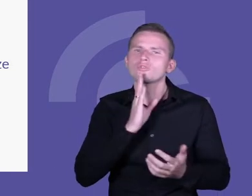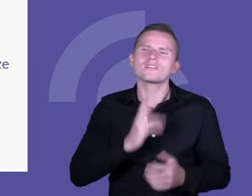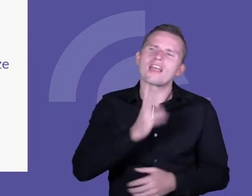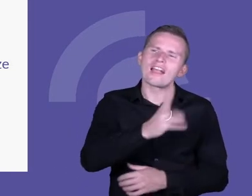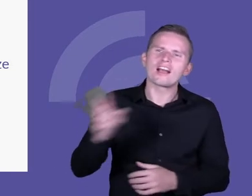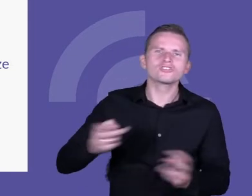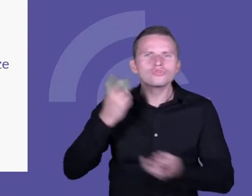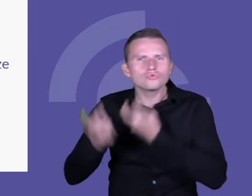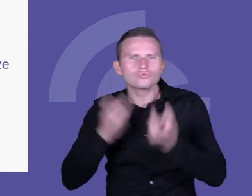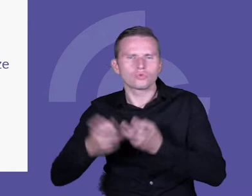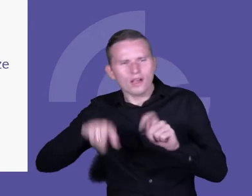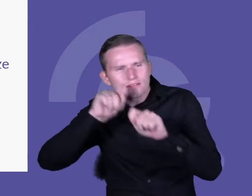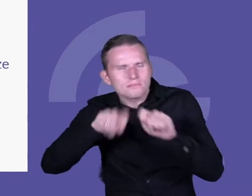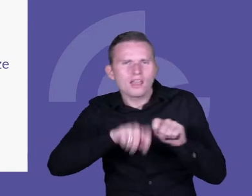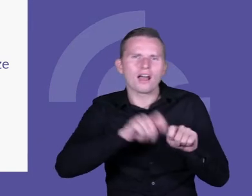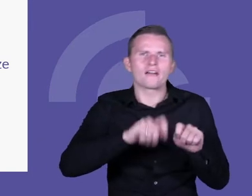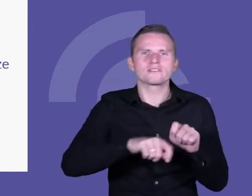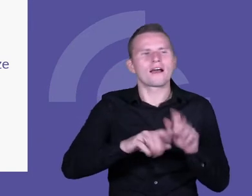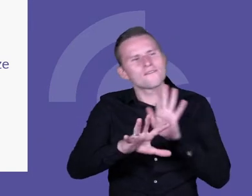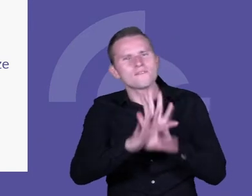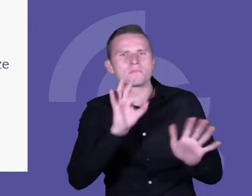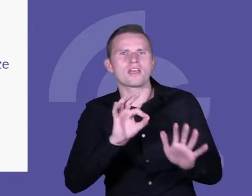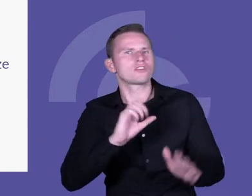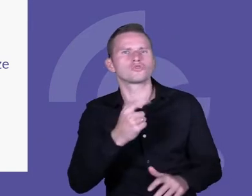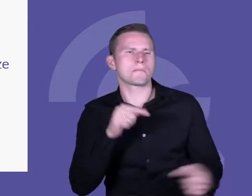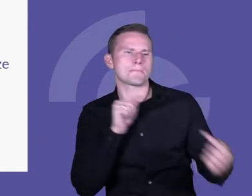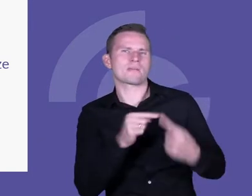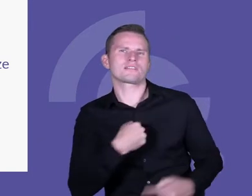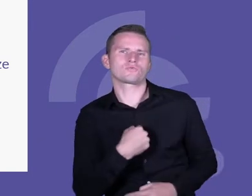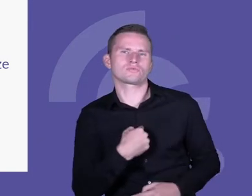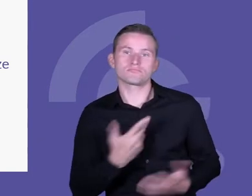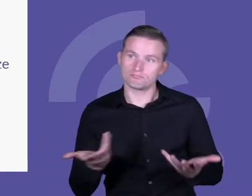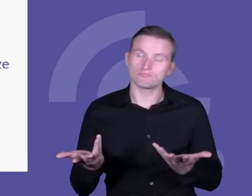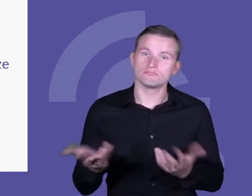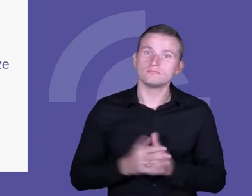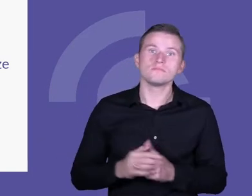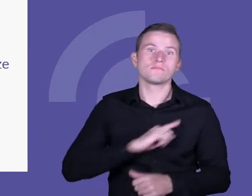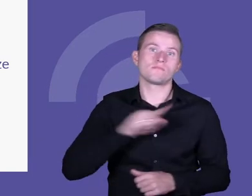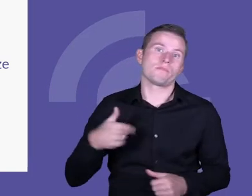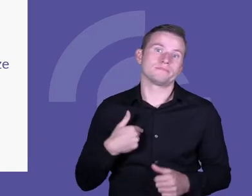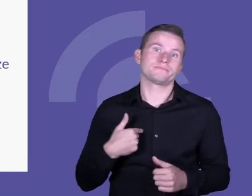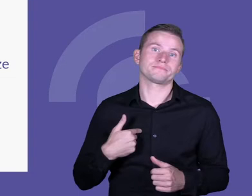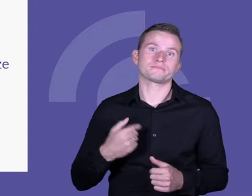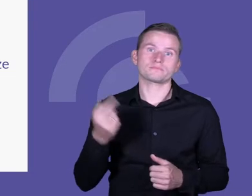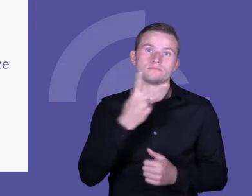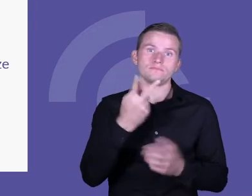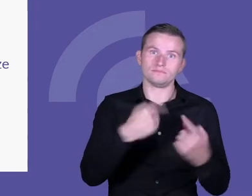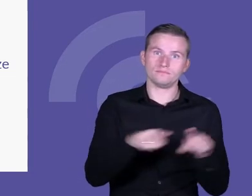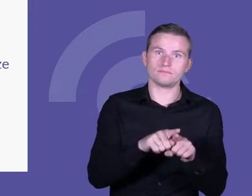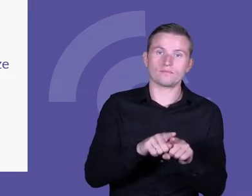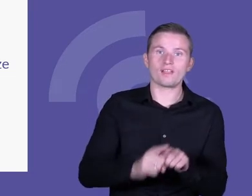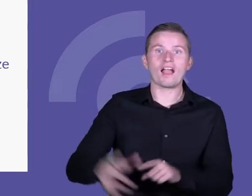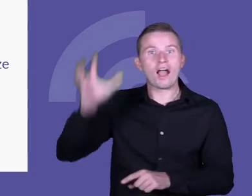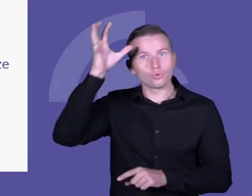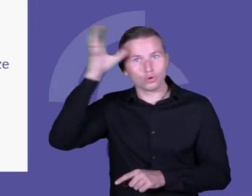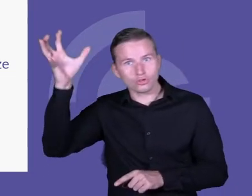bada, sprawdza i wybiera to, co jest własne. W ten sposób staraliśmy się zrealizować dwie rzeczy, autorstwo i autonomię